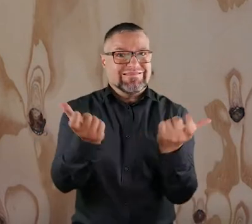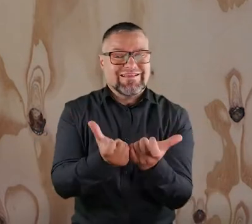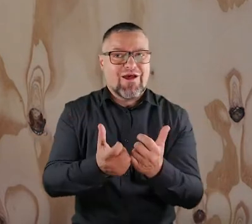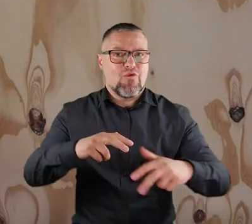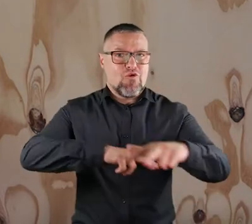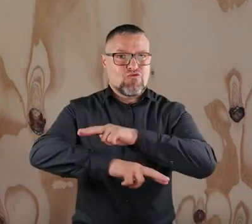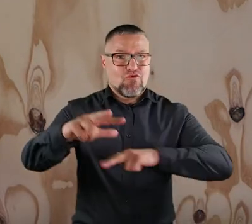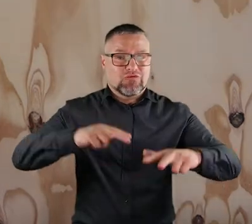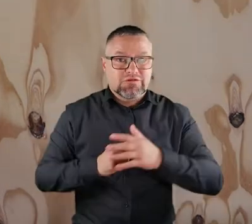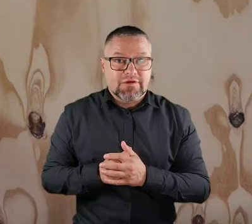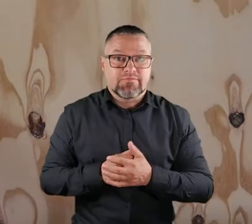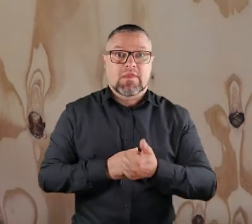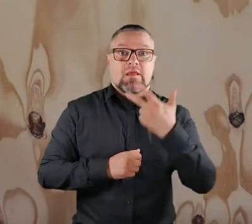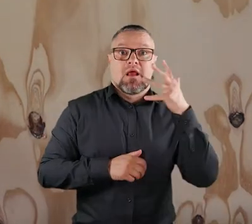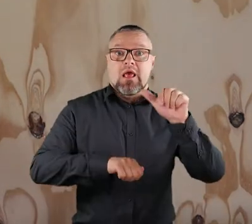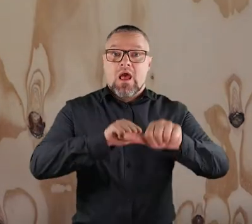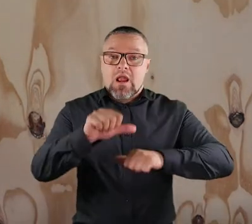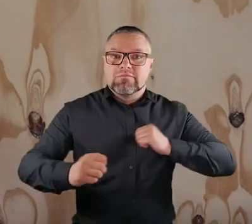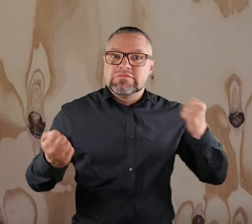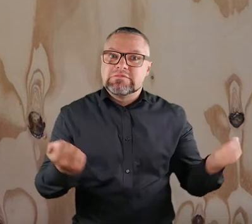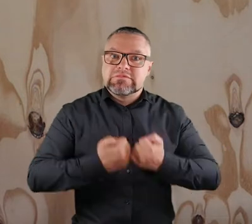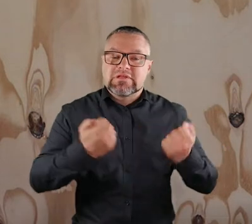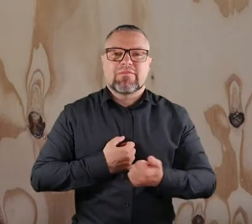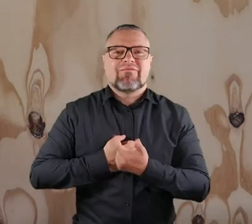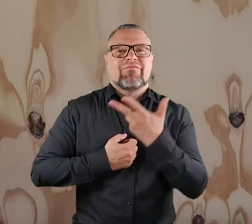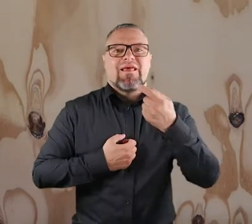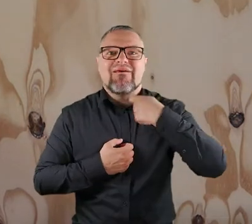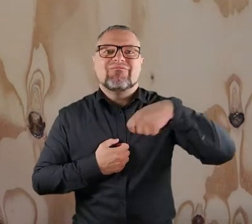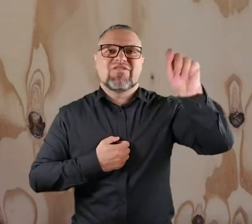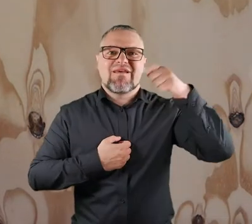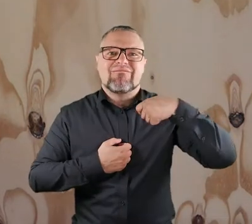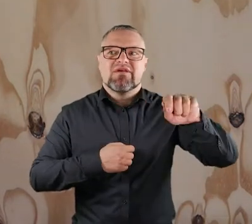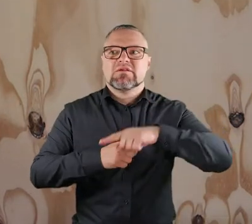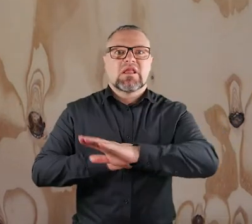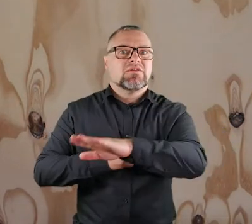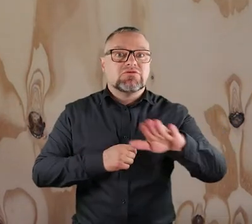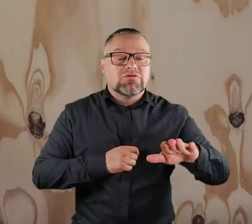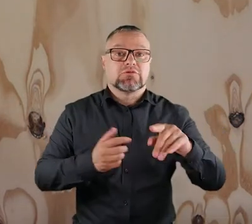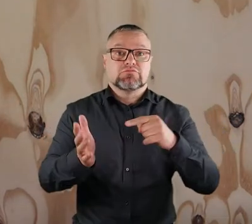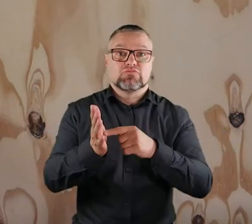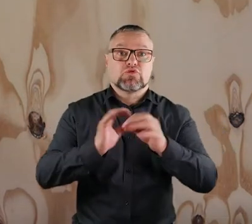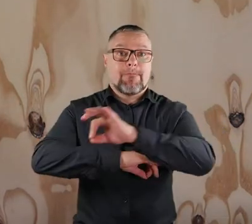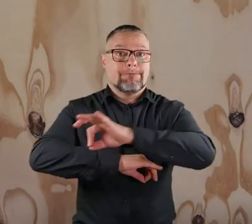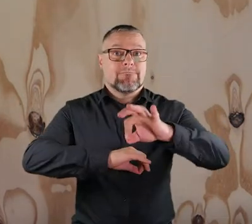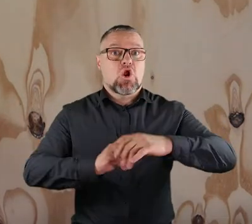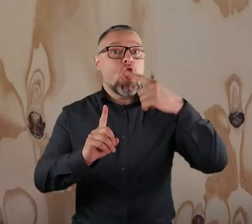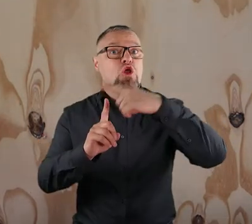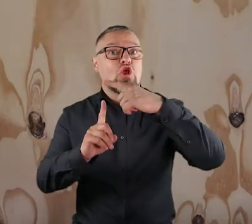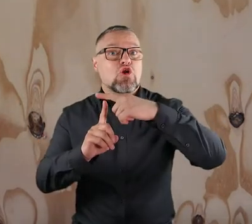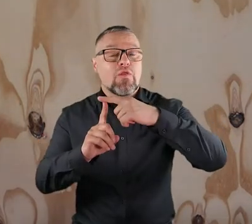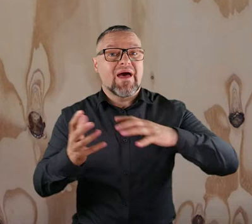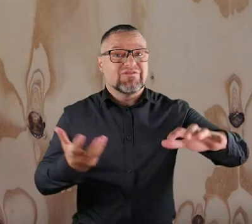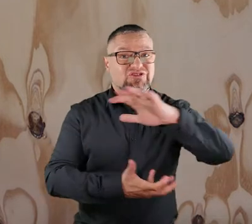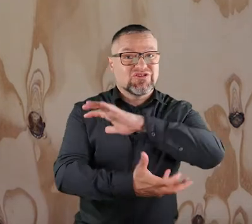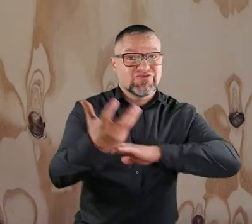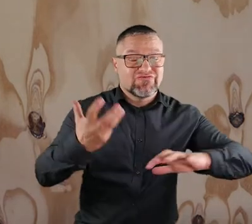długim okresie leczenia. Od kilku lat staramy się organizować szereg wyjazdów dla naszych podopiecznych. Między innymi jest to projekt z Tojotą w